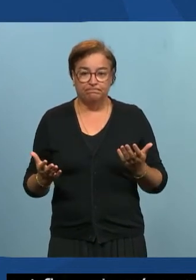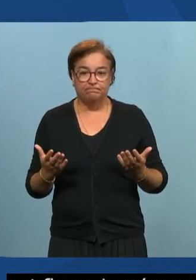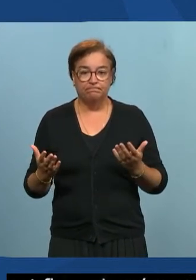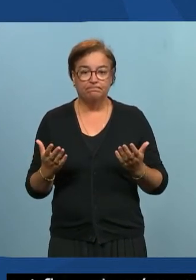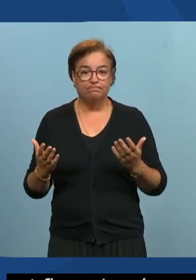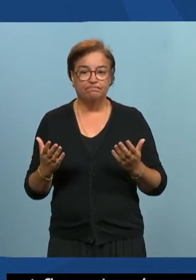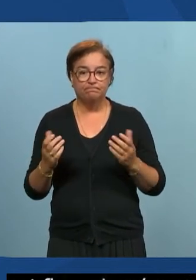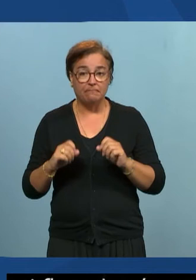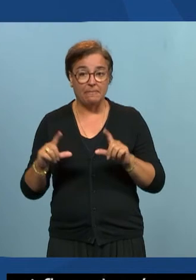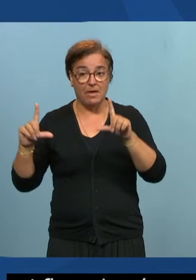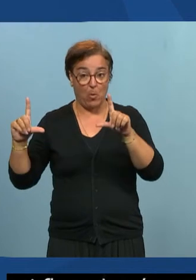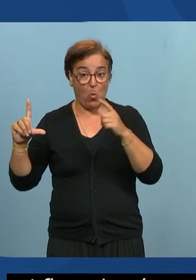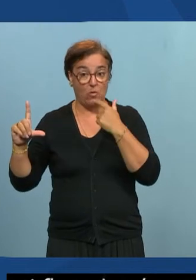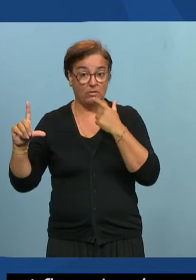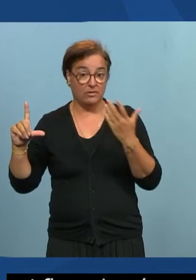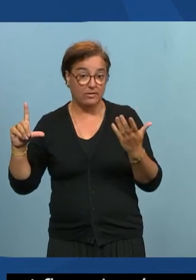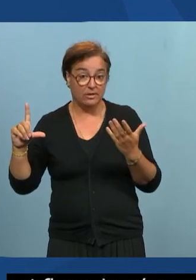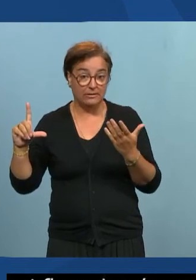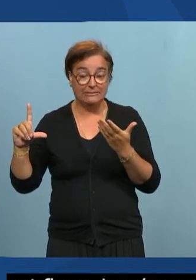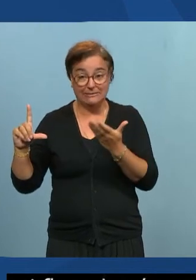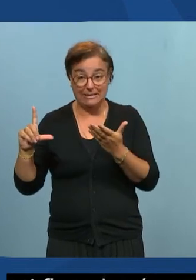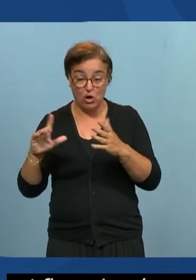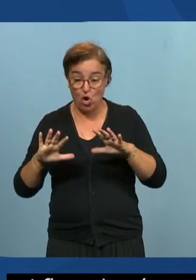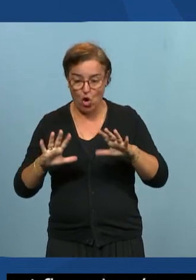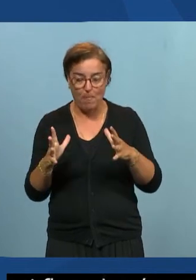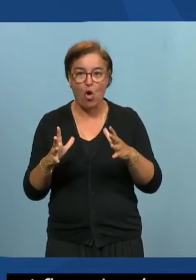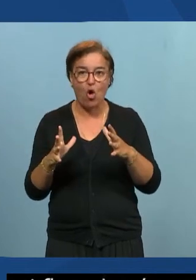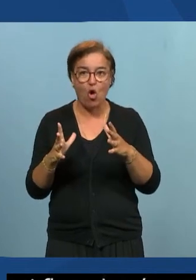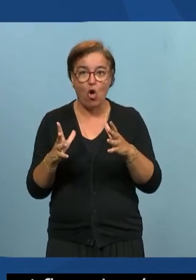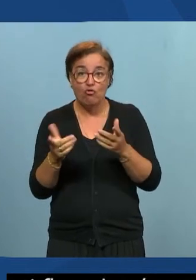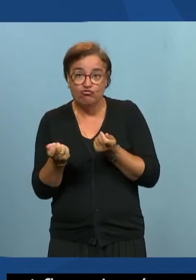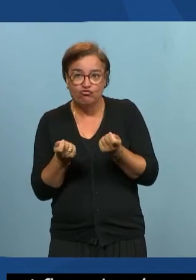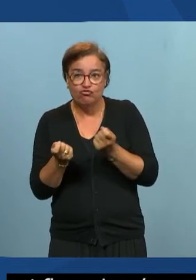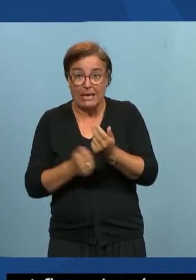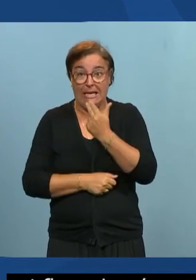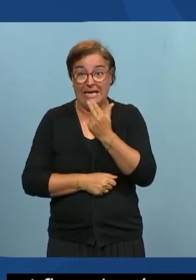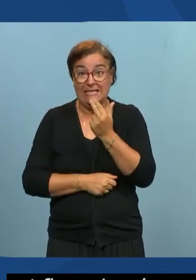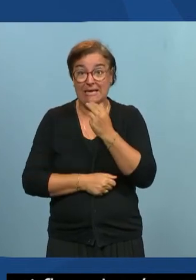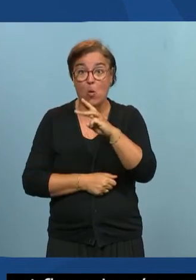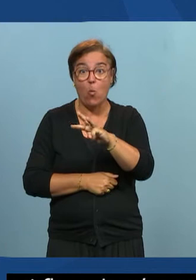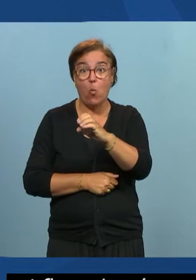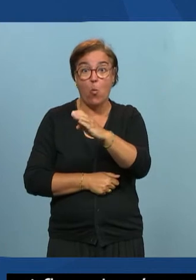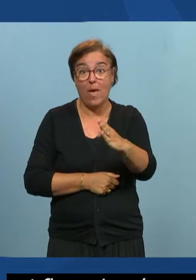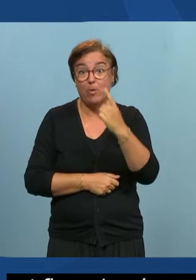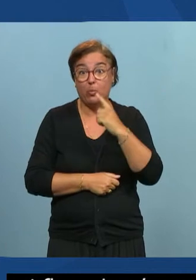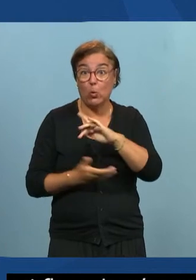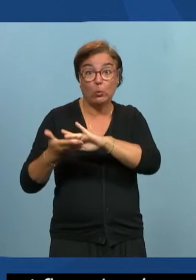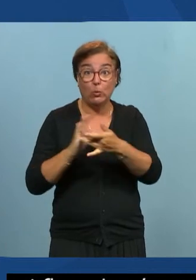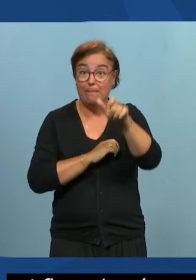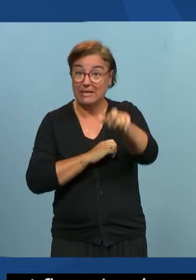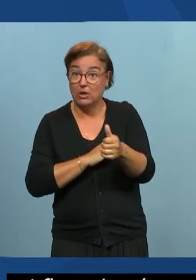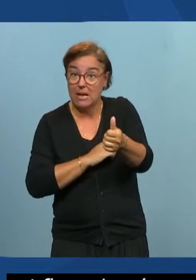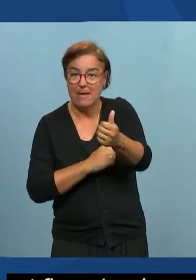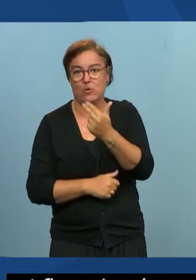cette diapo parle du fait de maîtriser la qualité du web pour tous ses utilisateurs. C'est vrai que dans le titre de cette